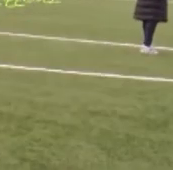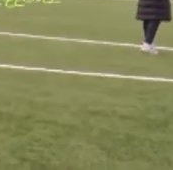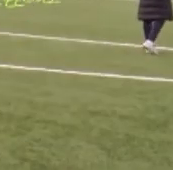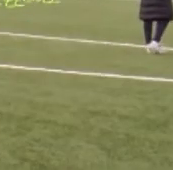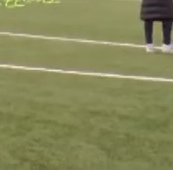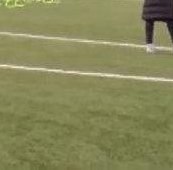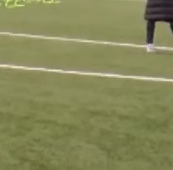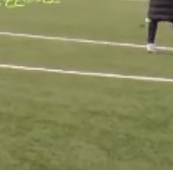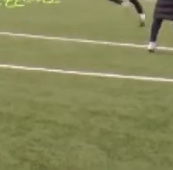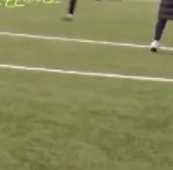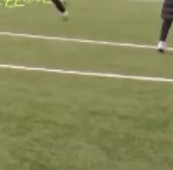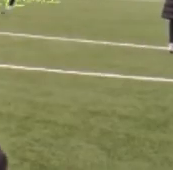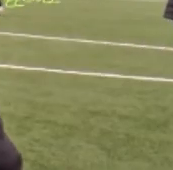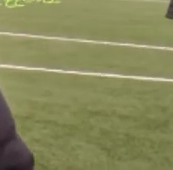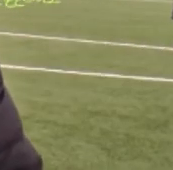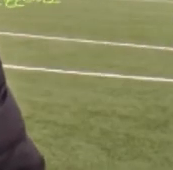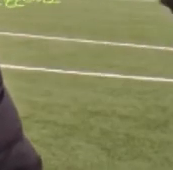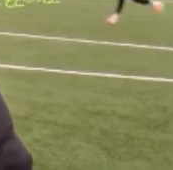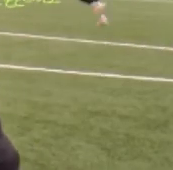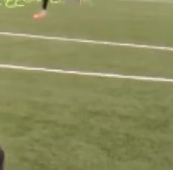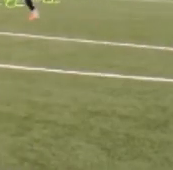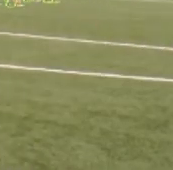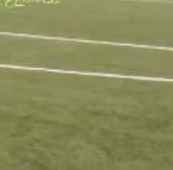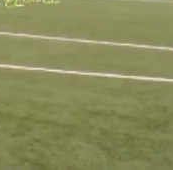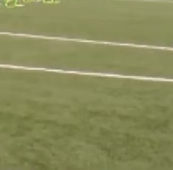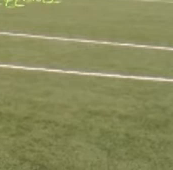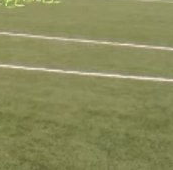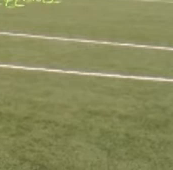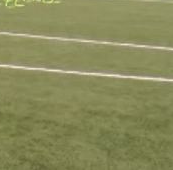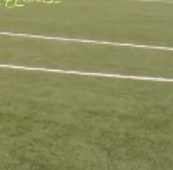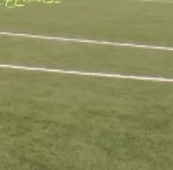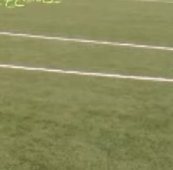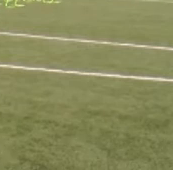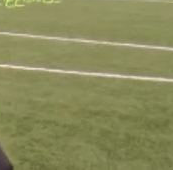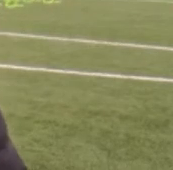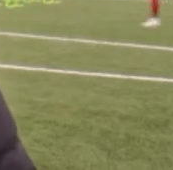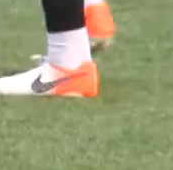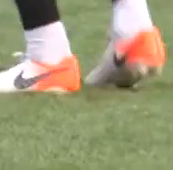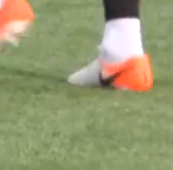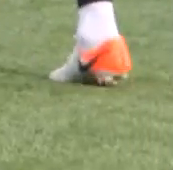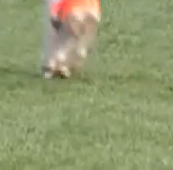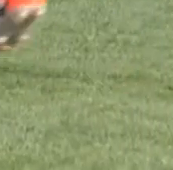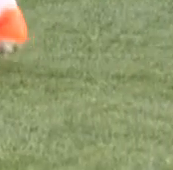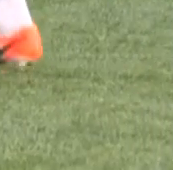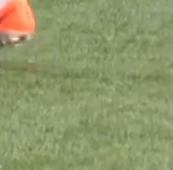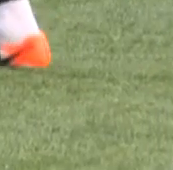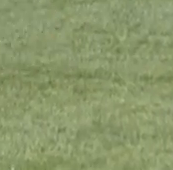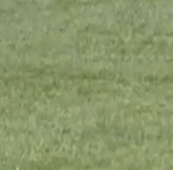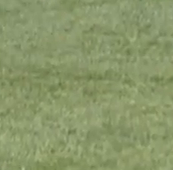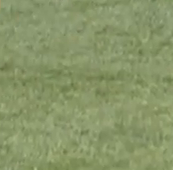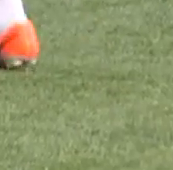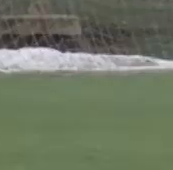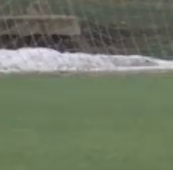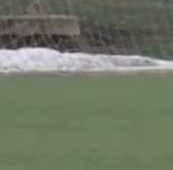у першому колі чемпіонату. І нам потрібно один-два гравця, які б нас усилили. Буде багато кількість граців